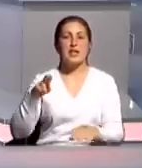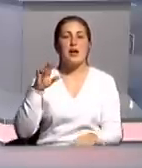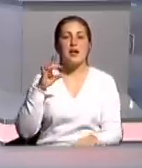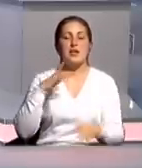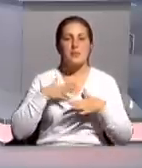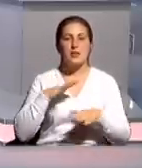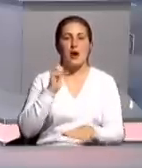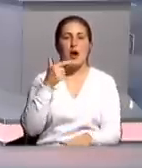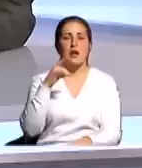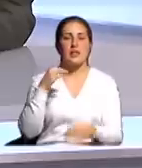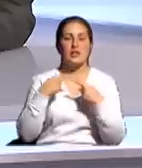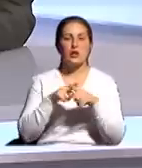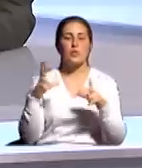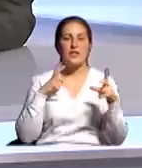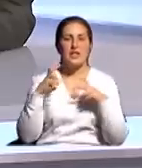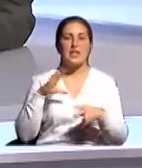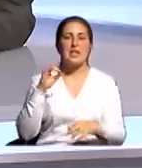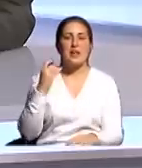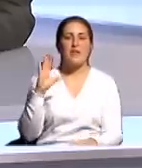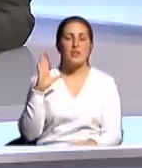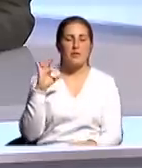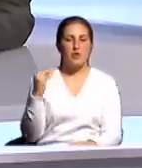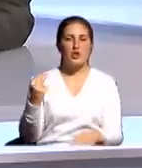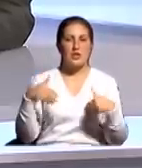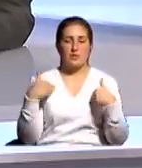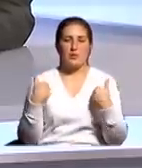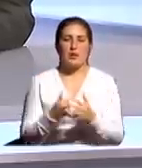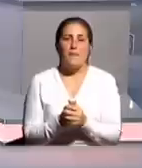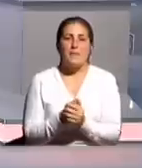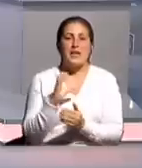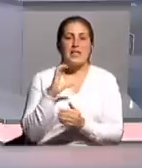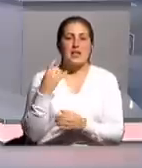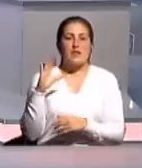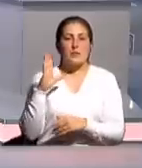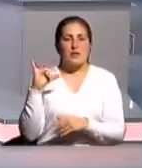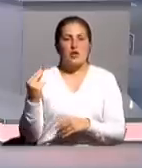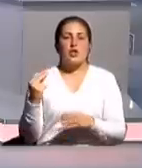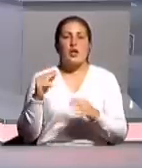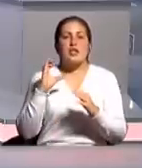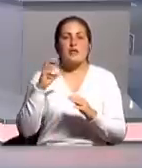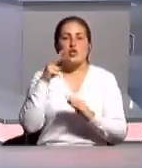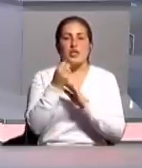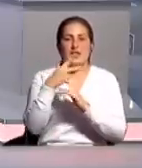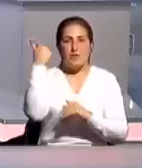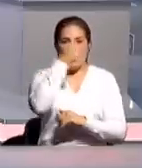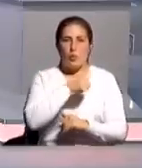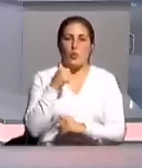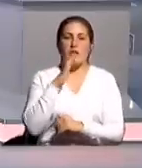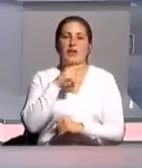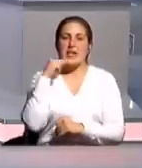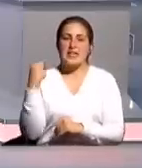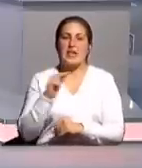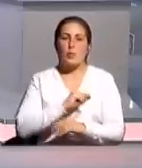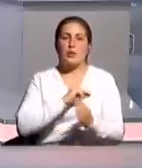Агротехнологического Университета. Сергей Владимирович, здравствуйте! Сергей Владимирович, с 2013 года в России работает